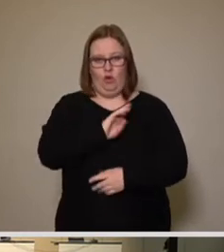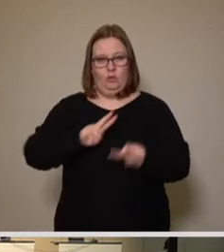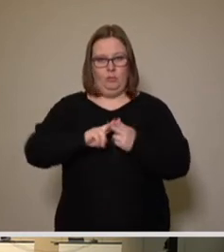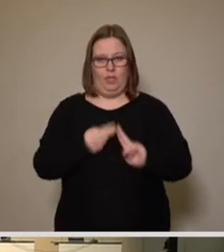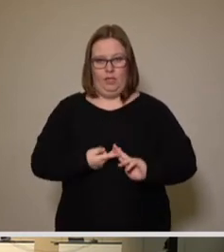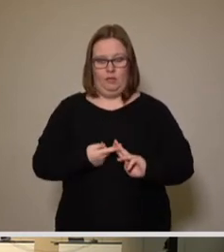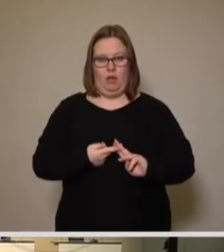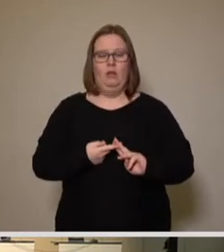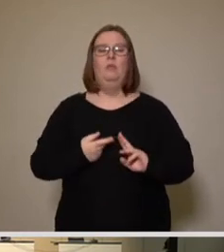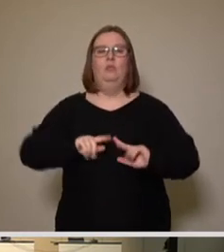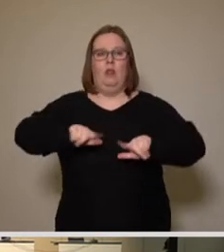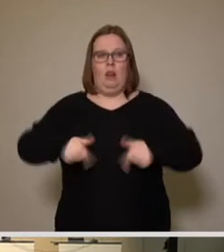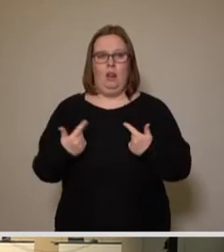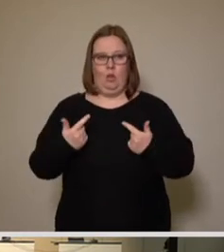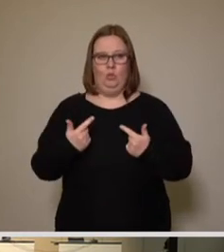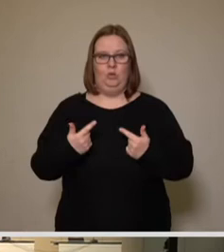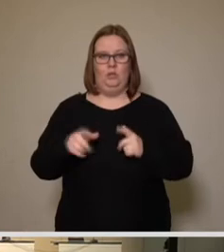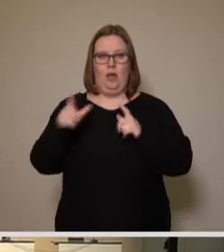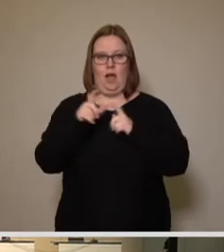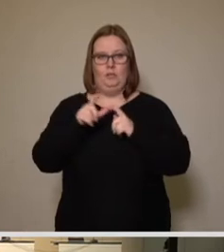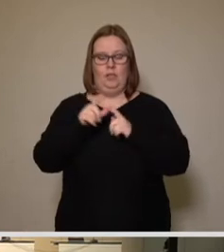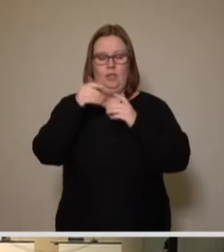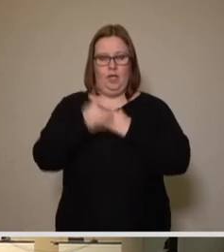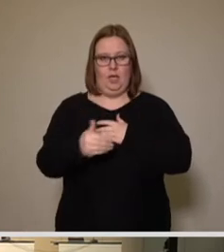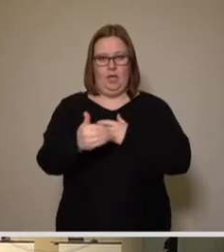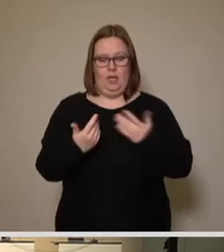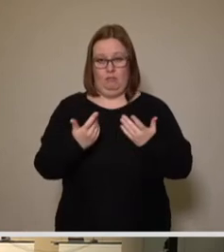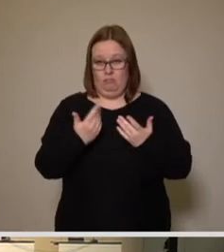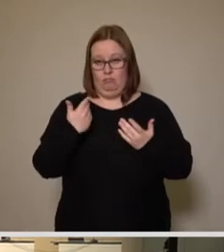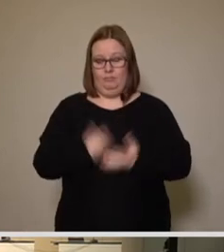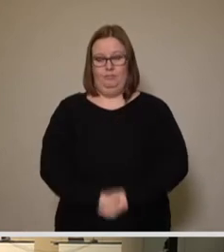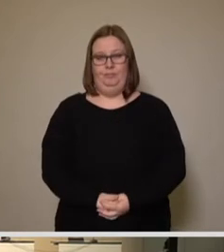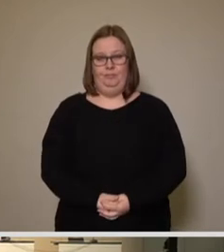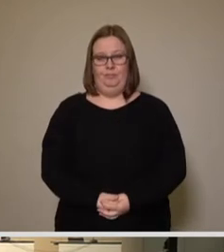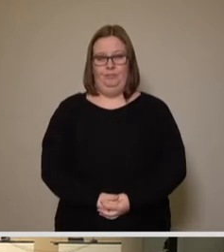beginnt, wie angekündigt, die SPD-Fraktion. Herr Dreefs, bitte.